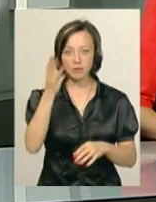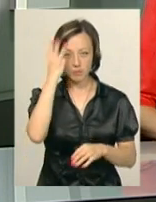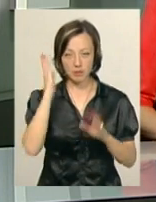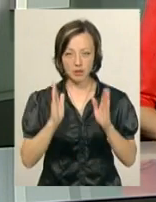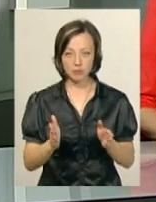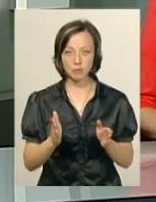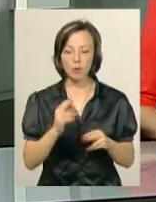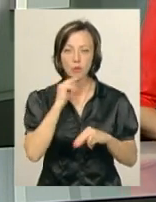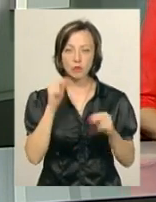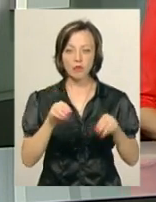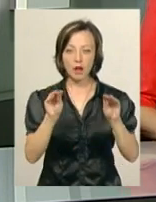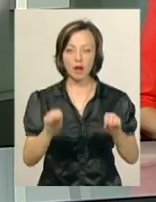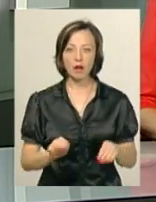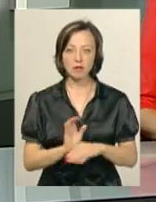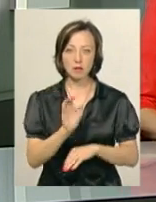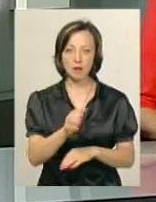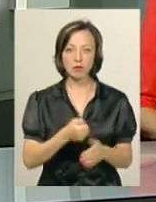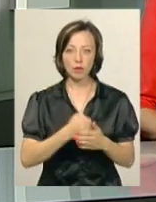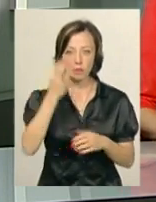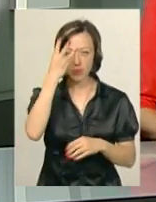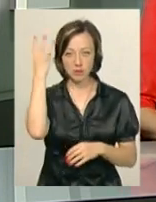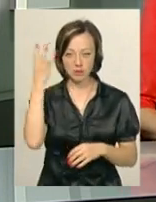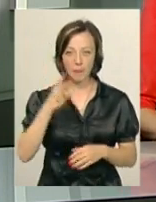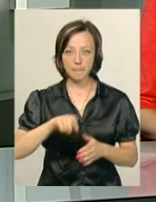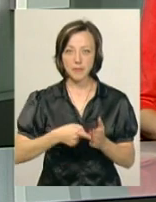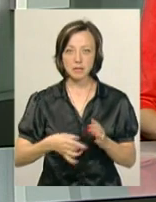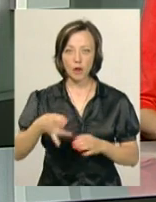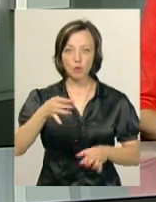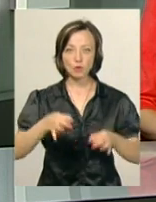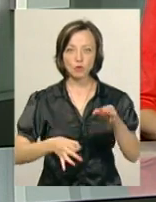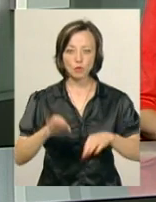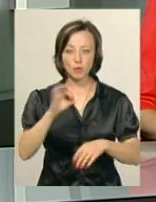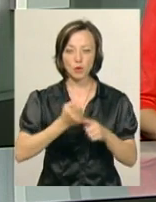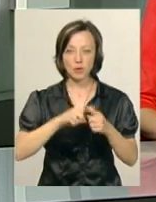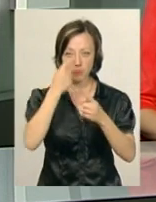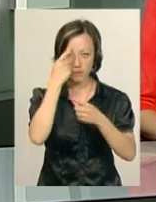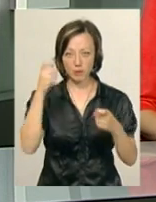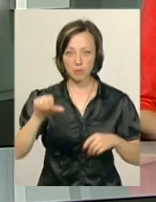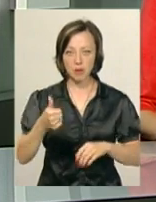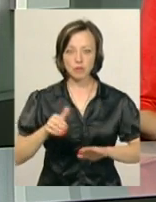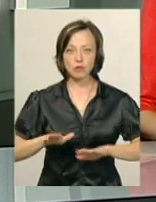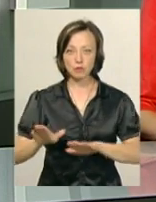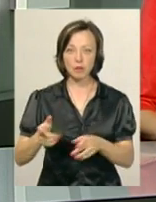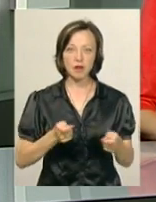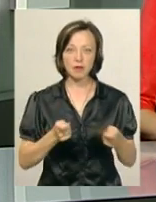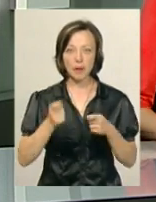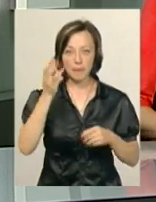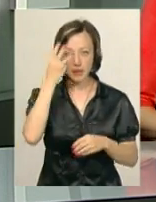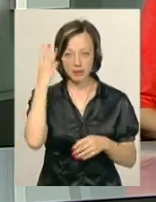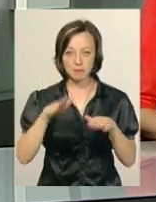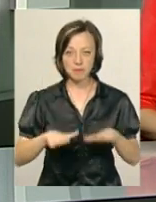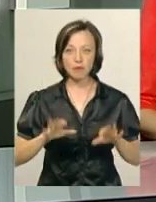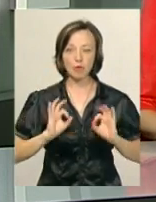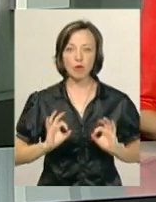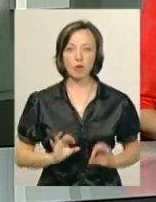центрі. Обвинувальний акт направлено до Хмельницького міськрайонного суду. Про це повідомив перший заступник керівника Хмельницької місцевої